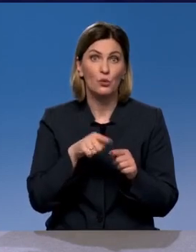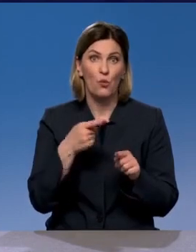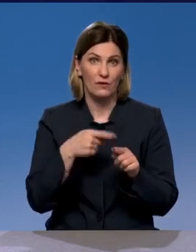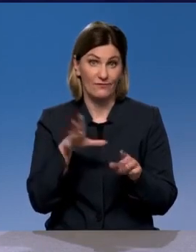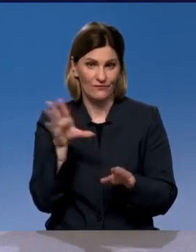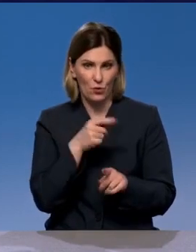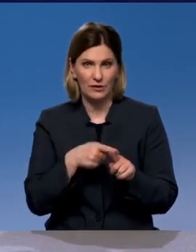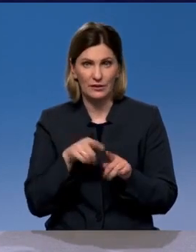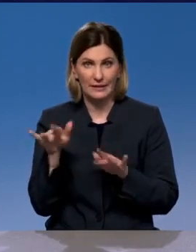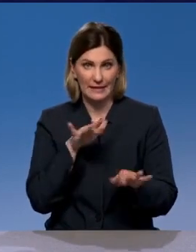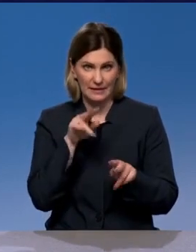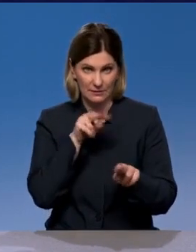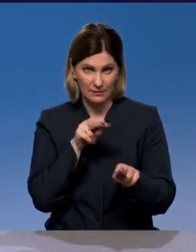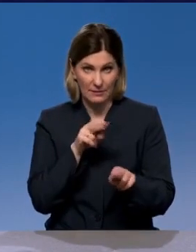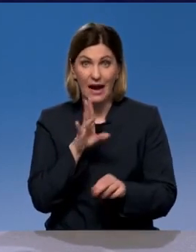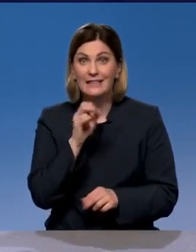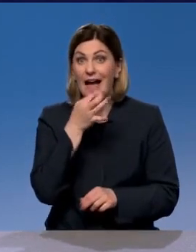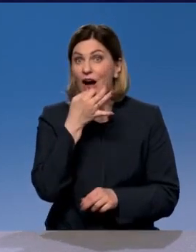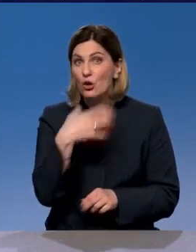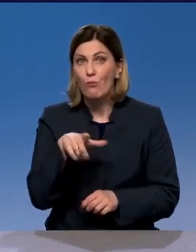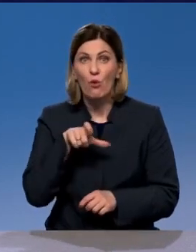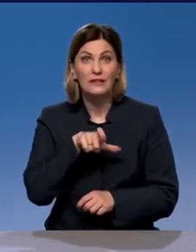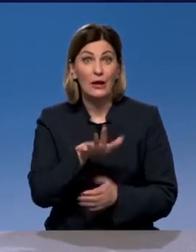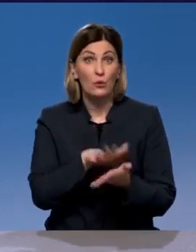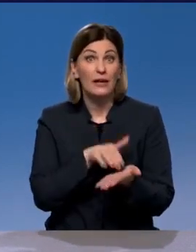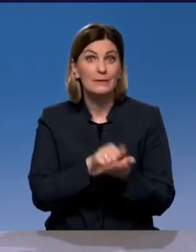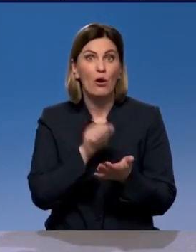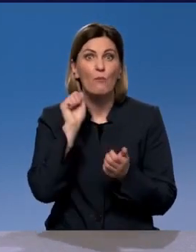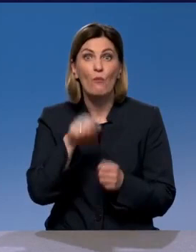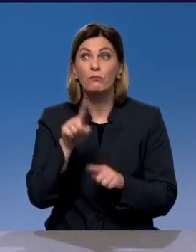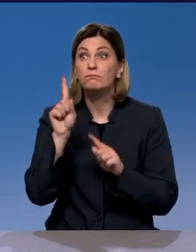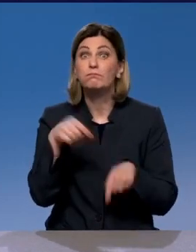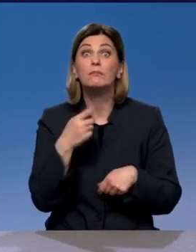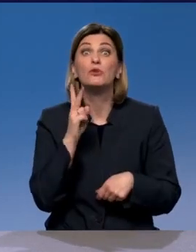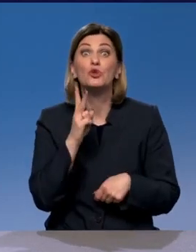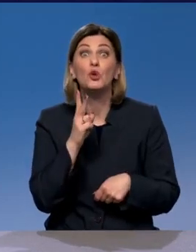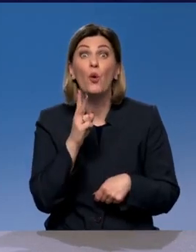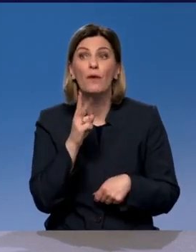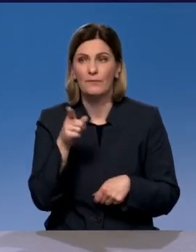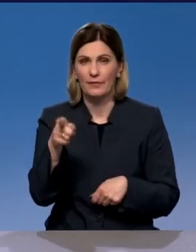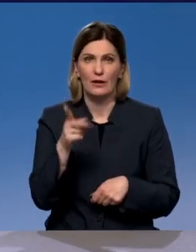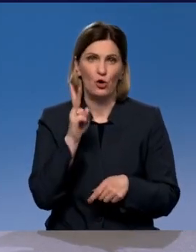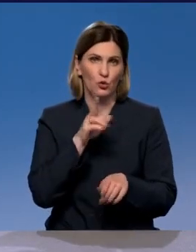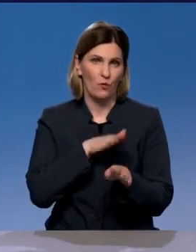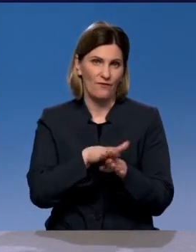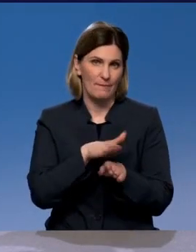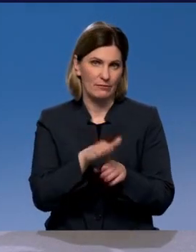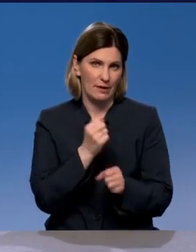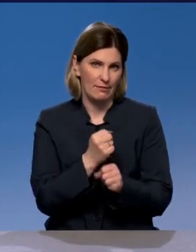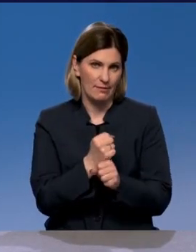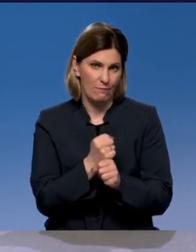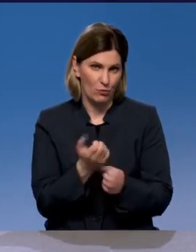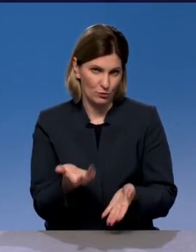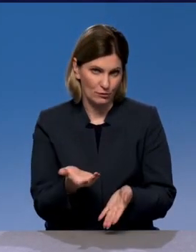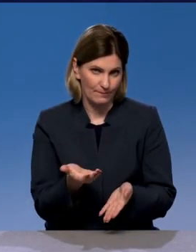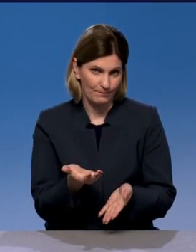за любое испорченное дорожное полотно можно всегда спросить подрядчика, который его делал некачественно. Но рука же руку